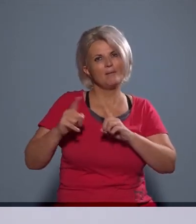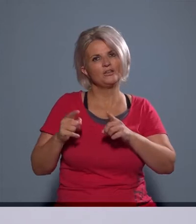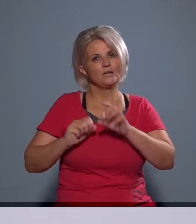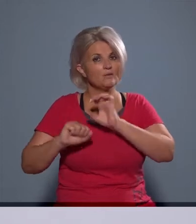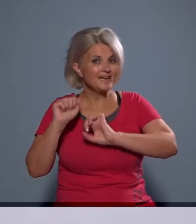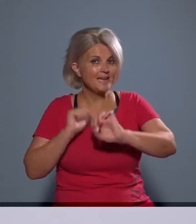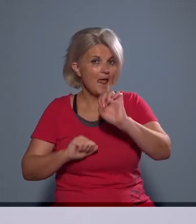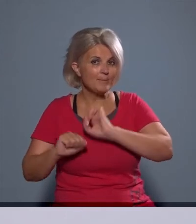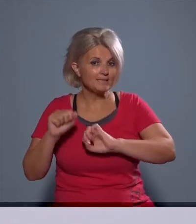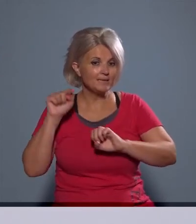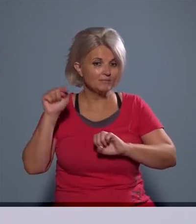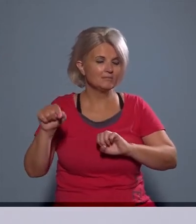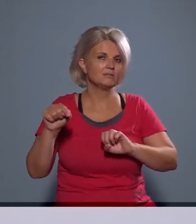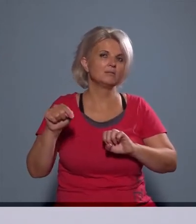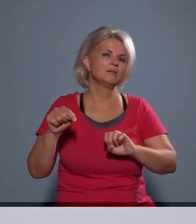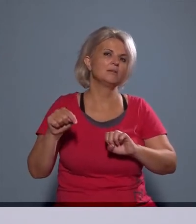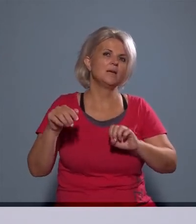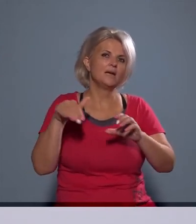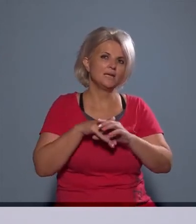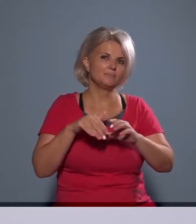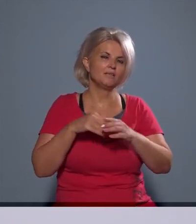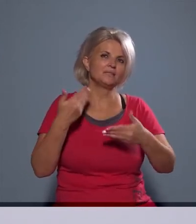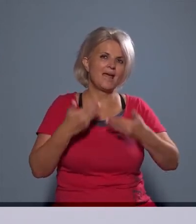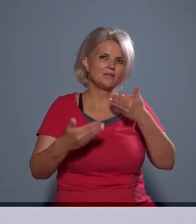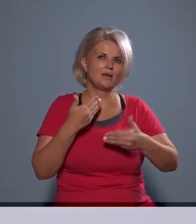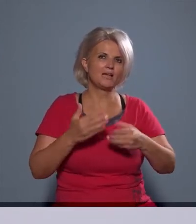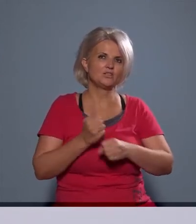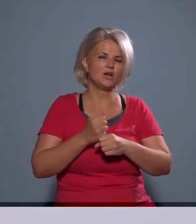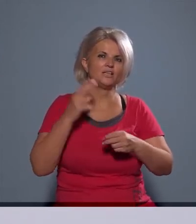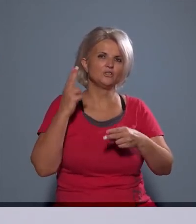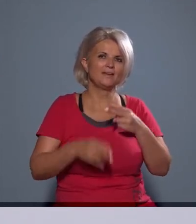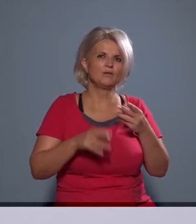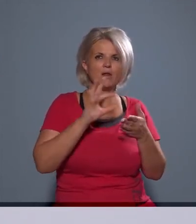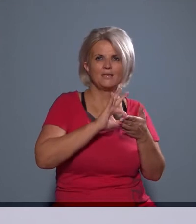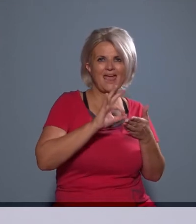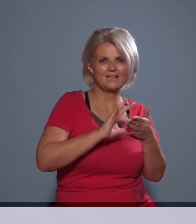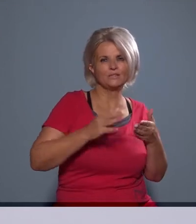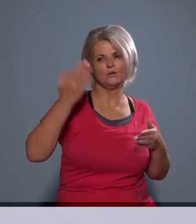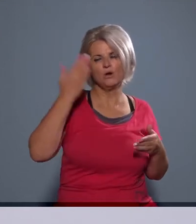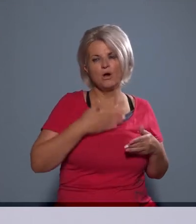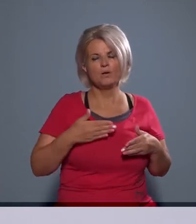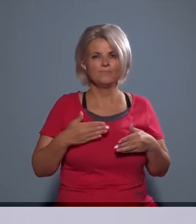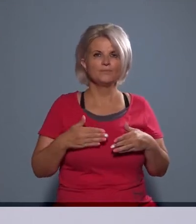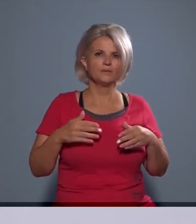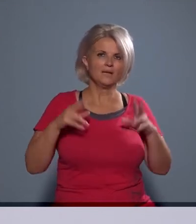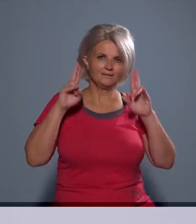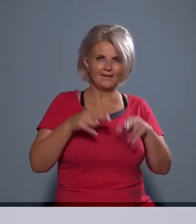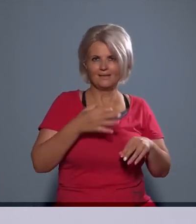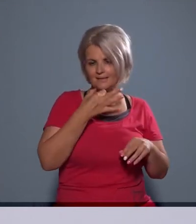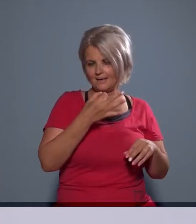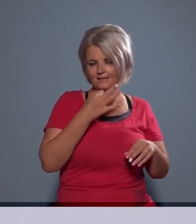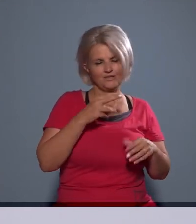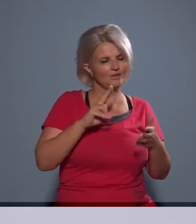ebben, a bizonyítási eljárásban esetleg tárgyalást tartanak, és végül a jegyző, hogyha ténykérdésről van szó, és nem